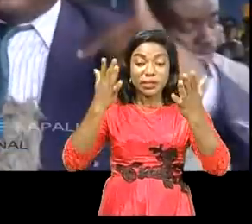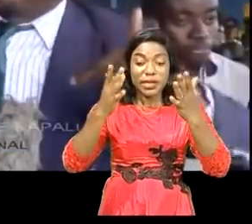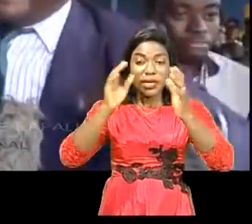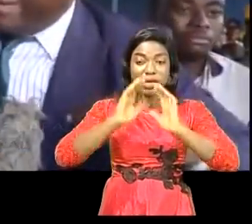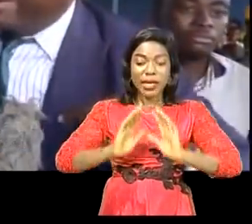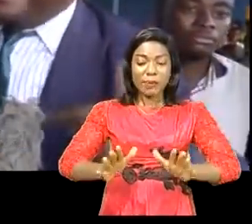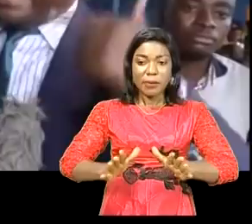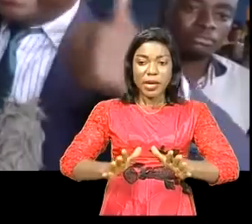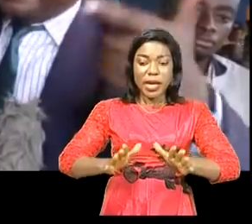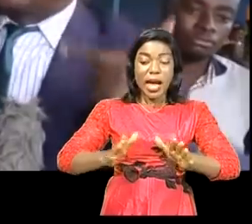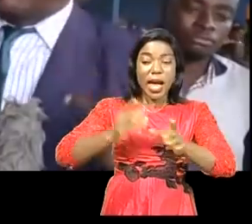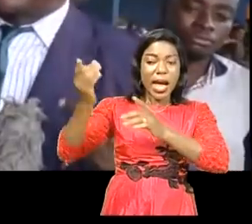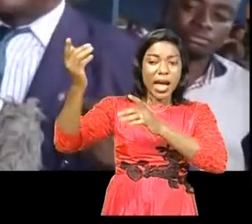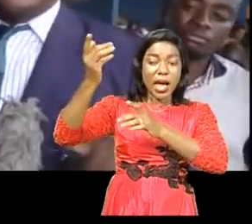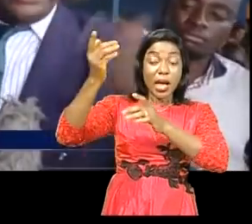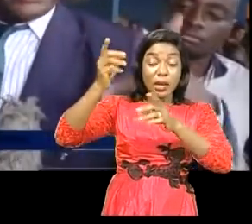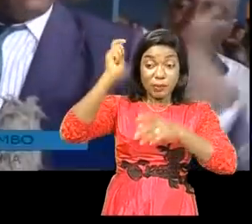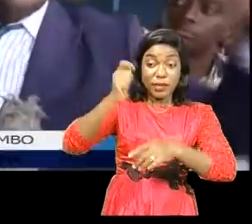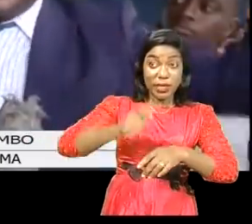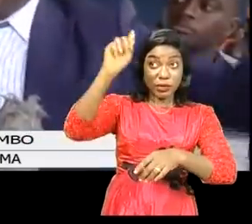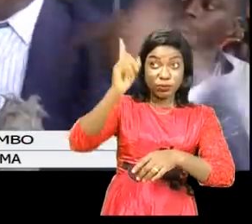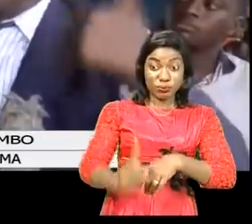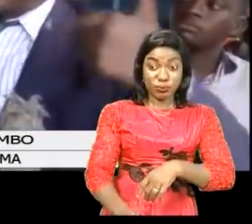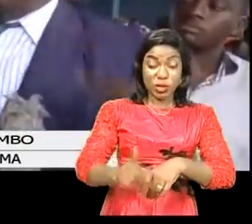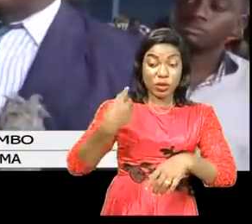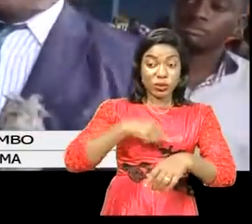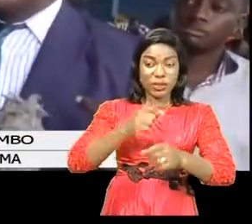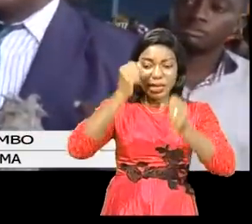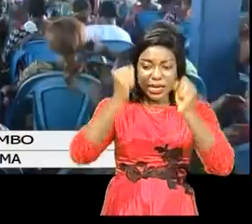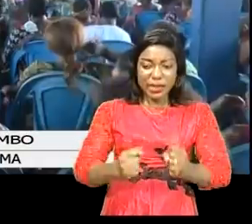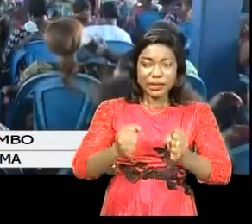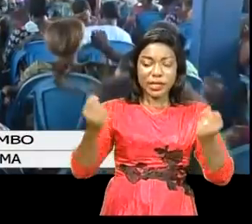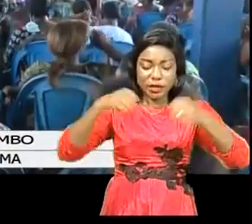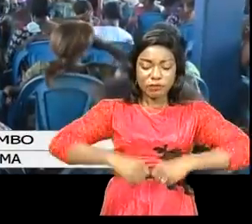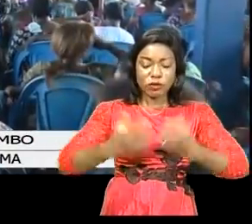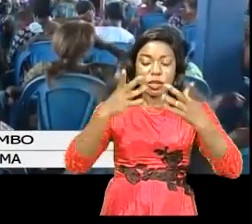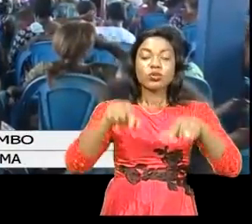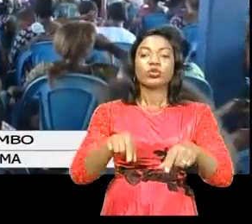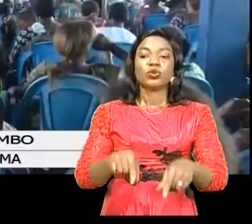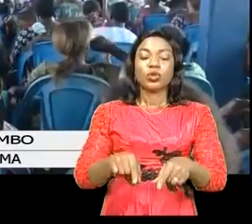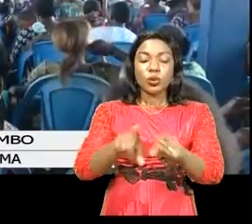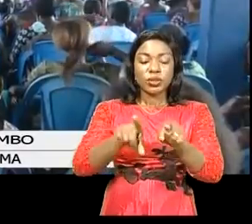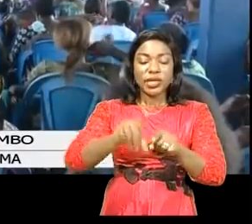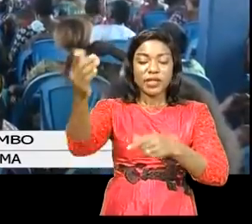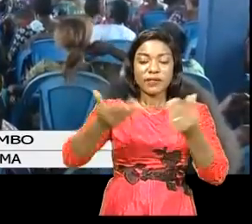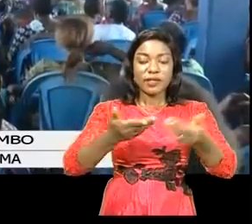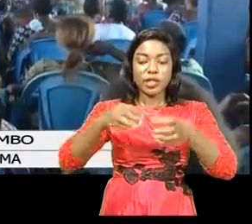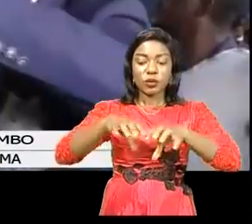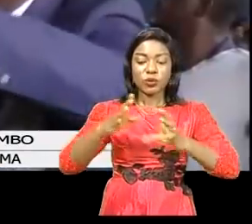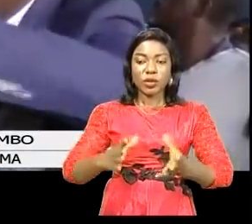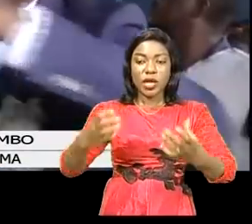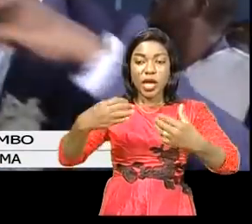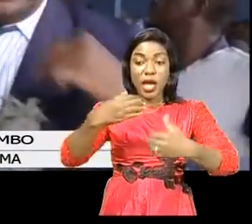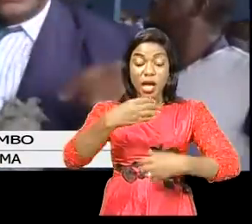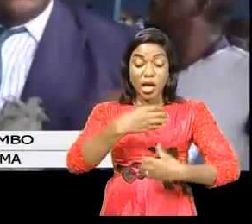militaires du ciel qui descendent, se battent. Il est capable d'arrêter le volcan aujourd'hui. Il a également invité les Congolais à avoir